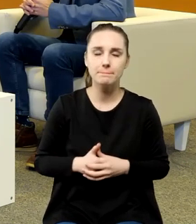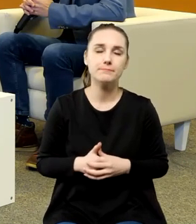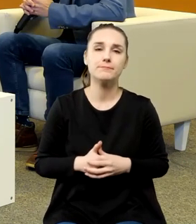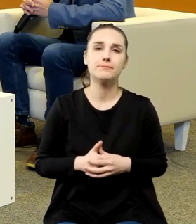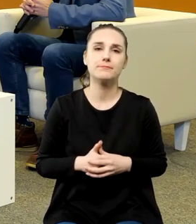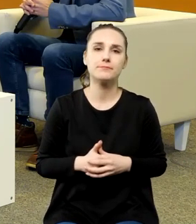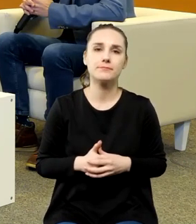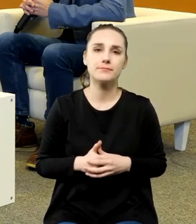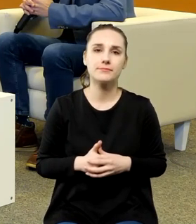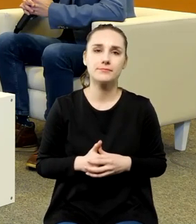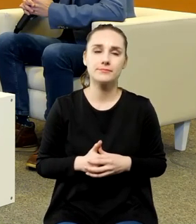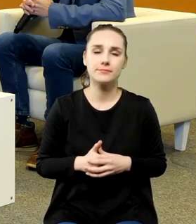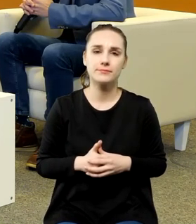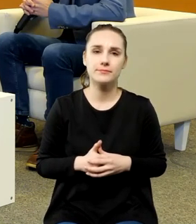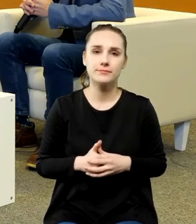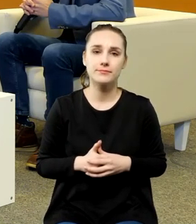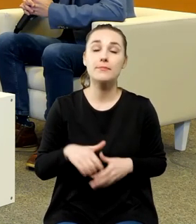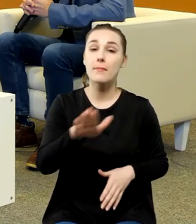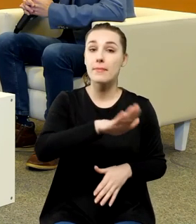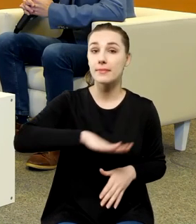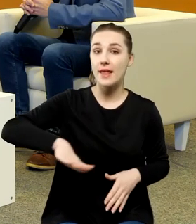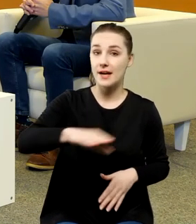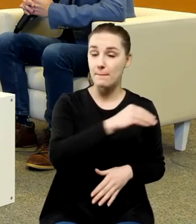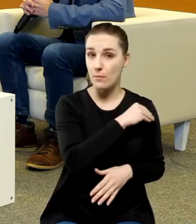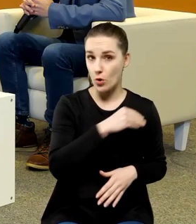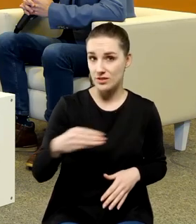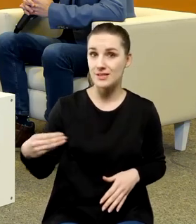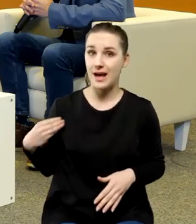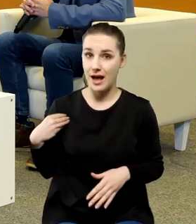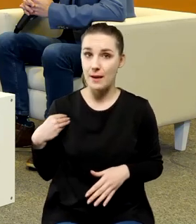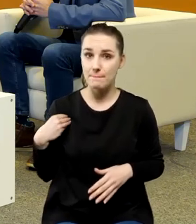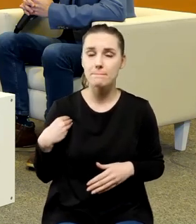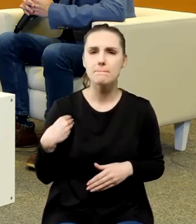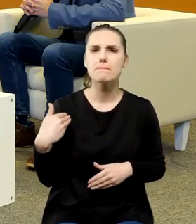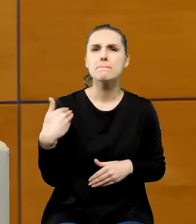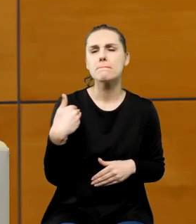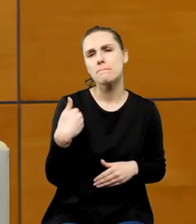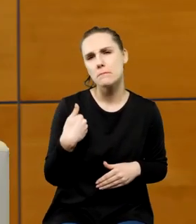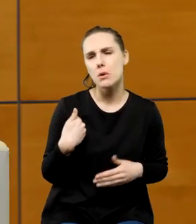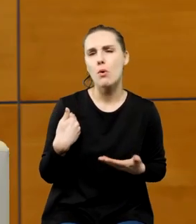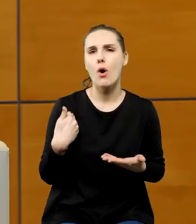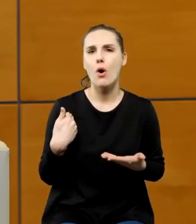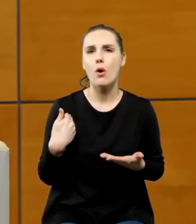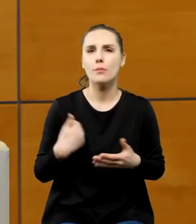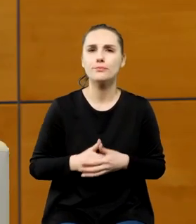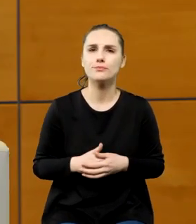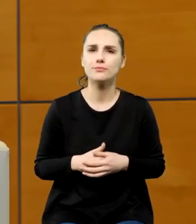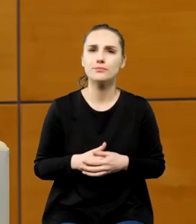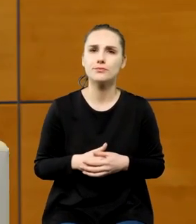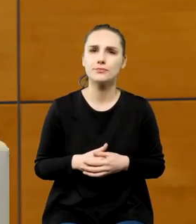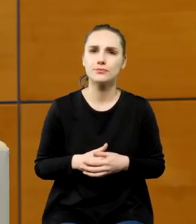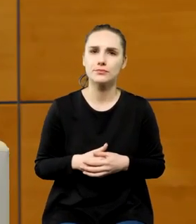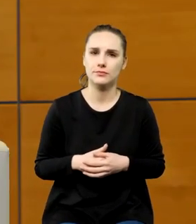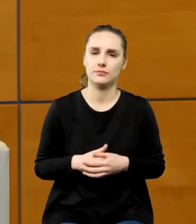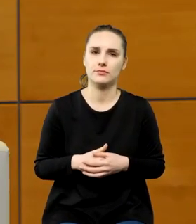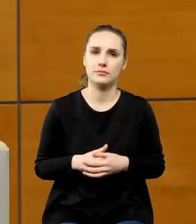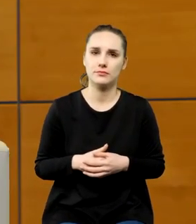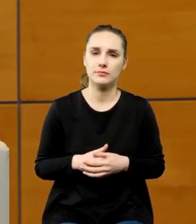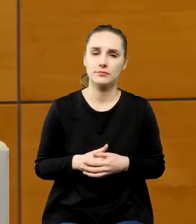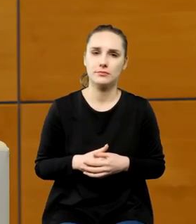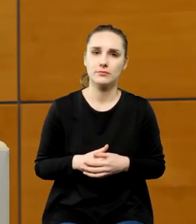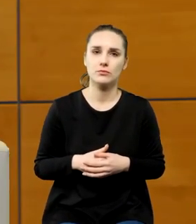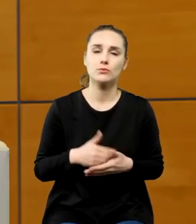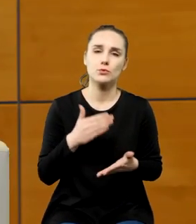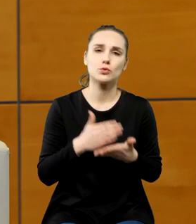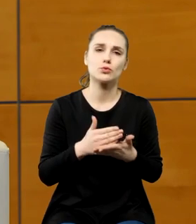strony w Polsce pojawiła się no pojawiło się kolejne pokolenie po